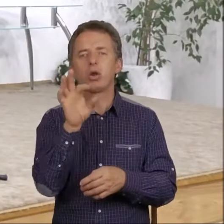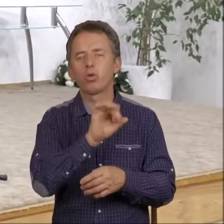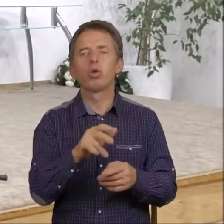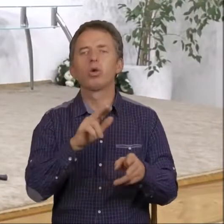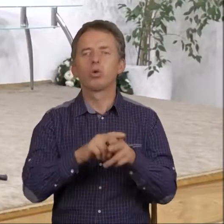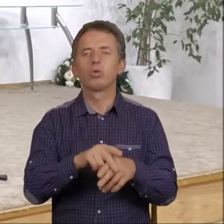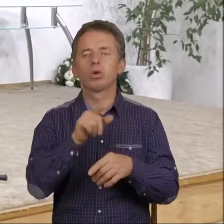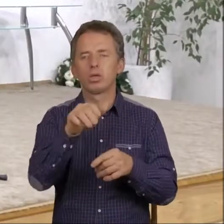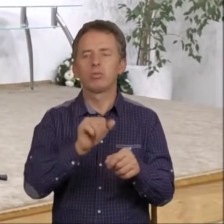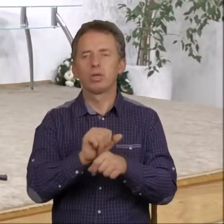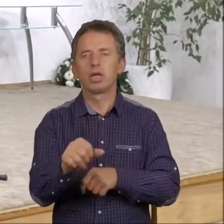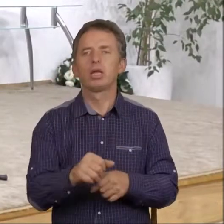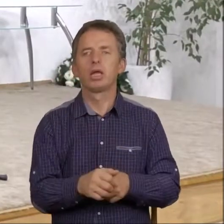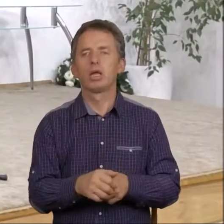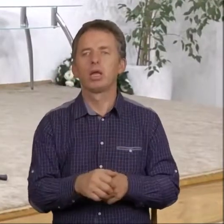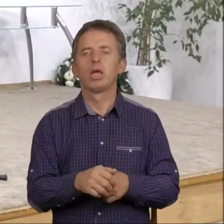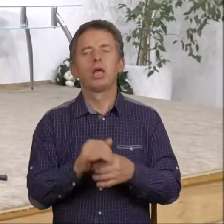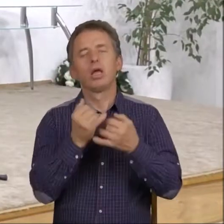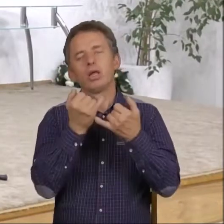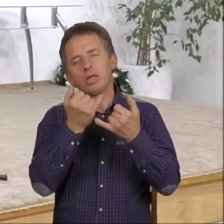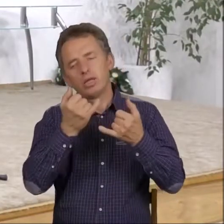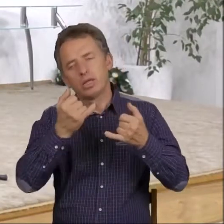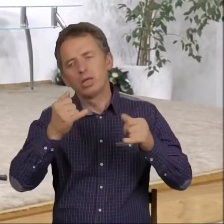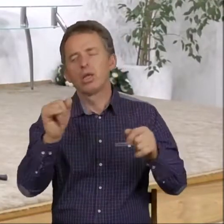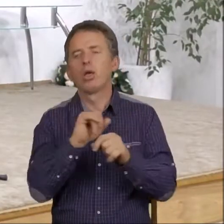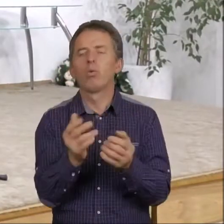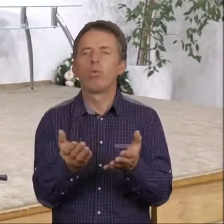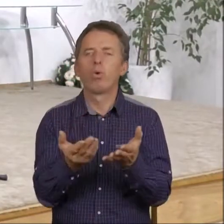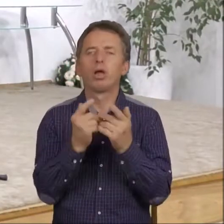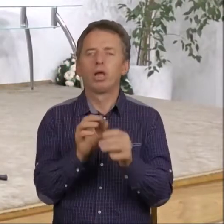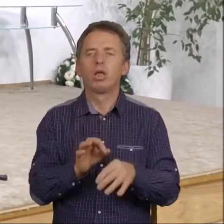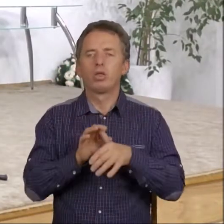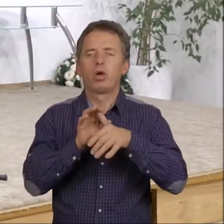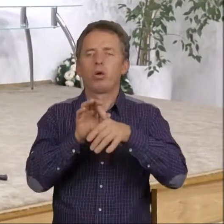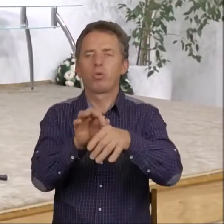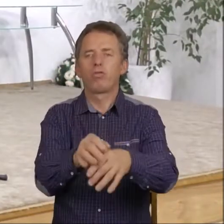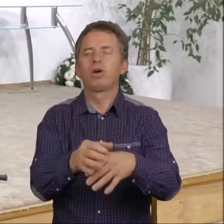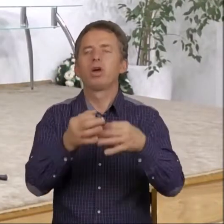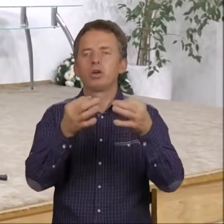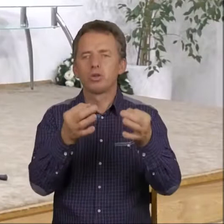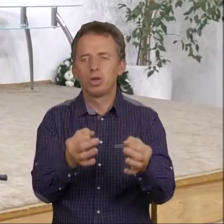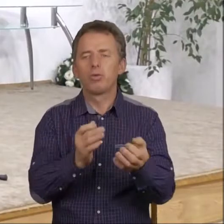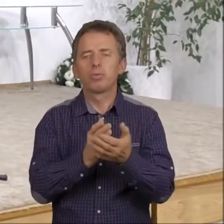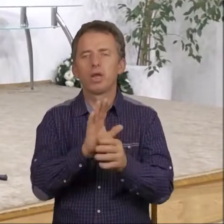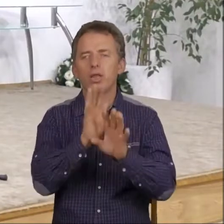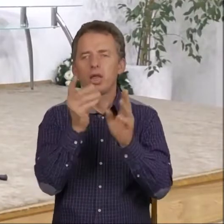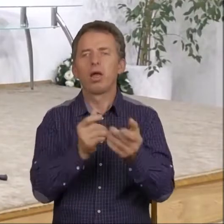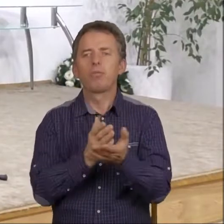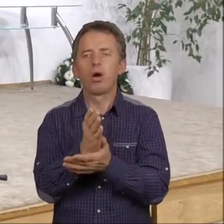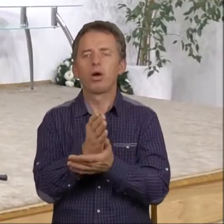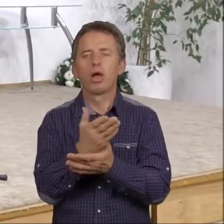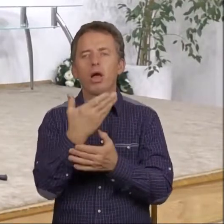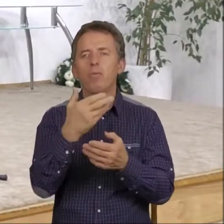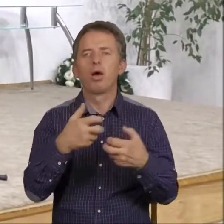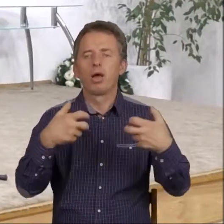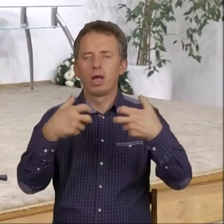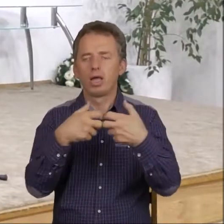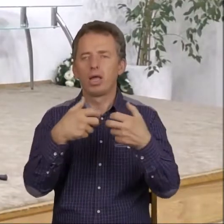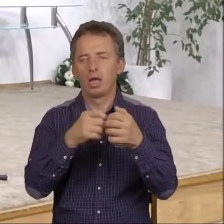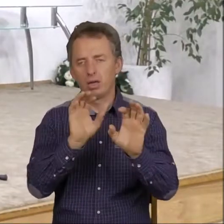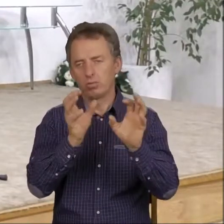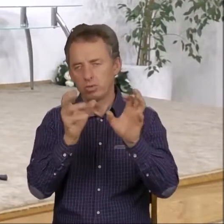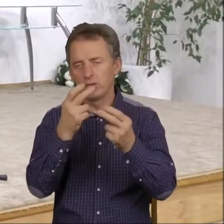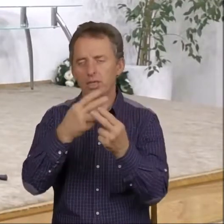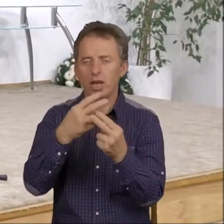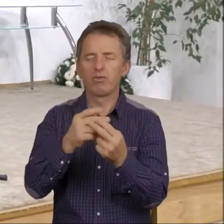szaleje, że niezmiernie łatwo jest doprowadzić dzisiaj, przede wszystkim poprzez media, do sytuacji,